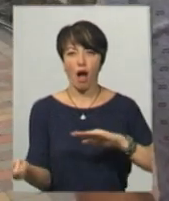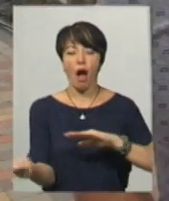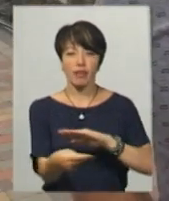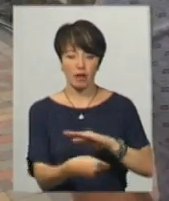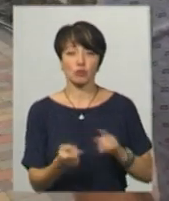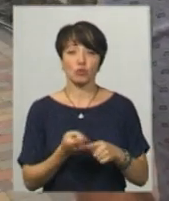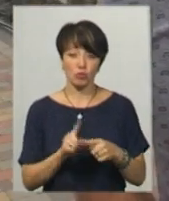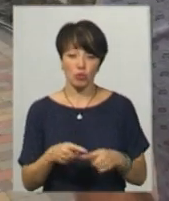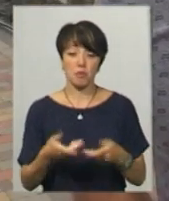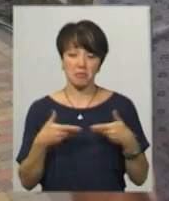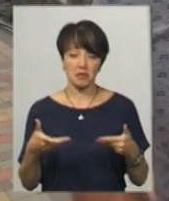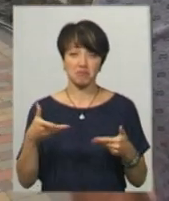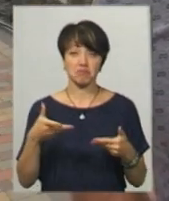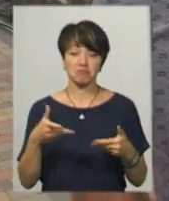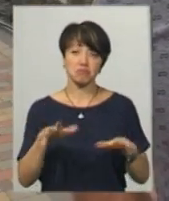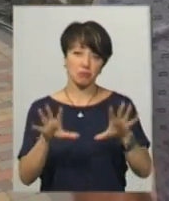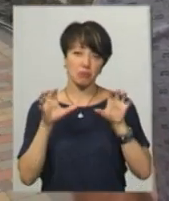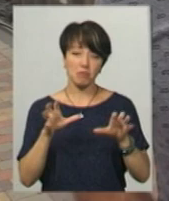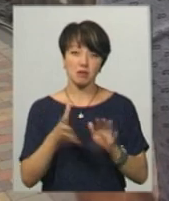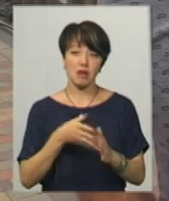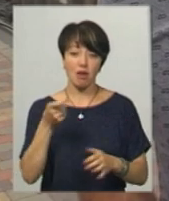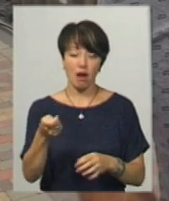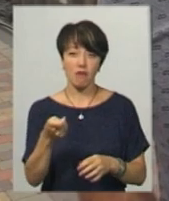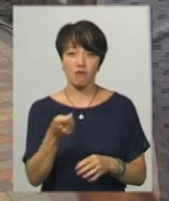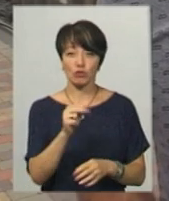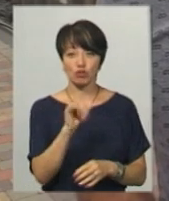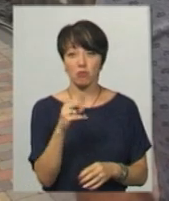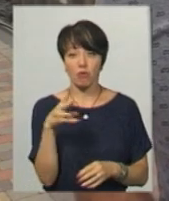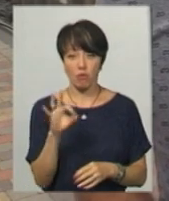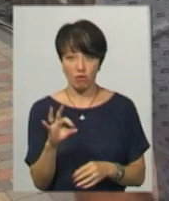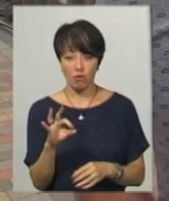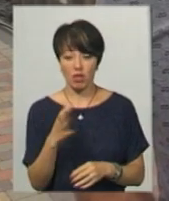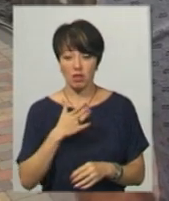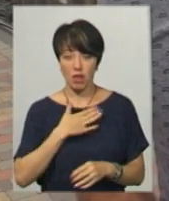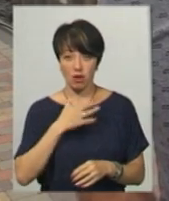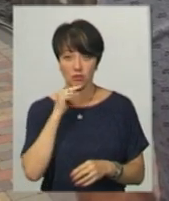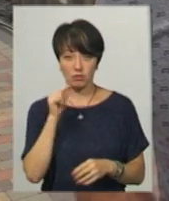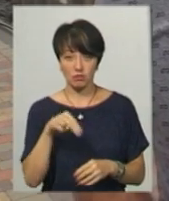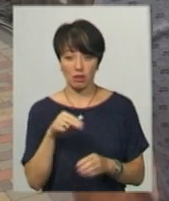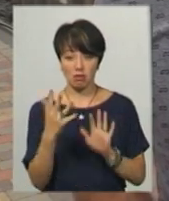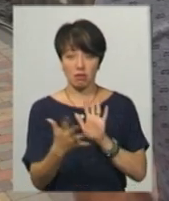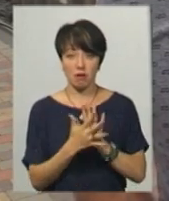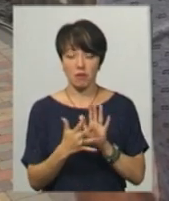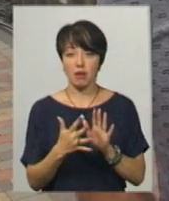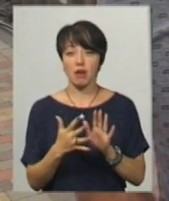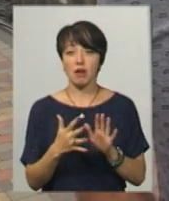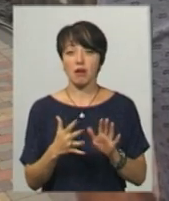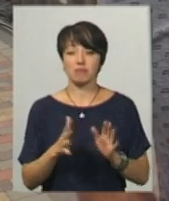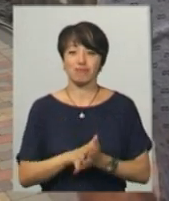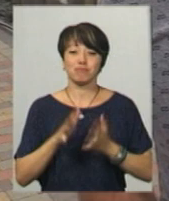Тому сприймаємо заяву кандидата у народні депутати Назарія Чепка про напад на нього, намаганням